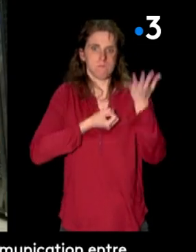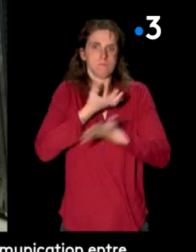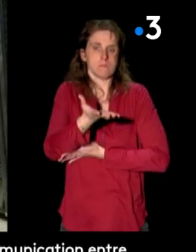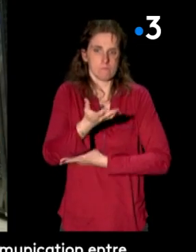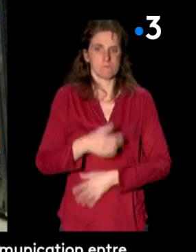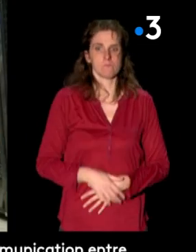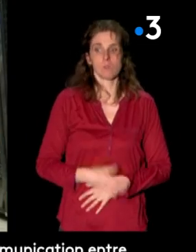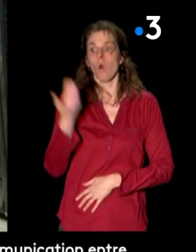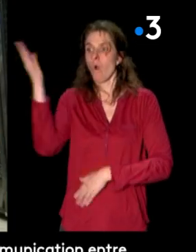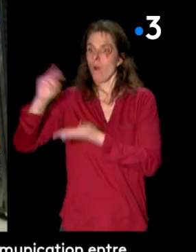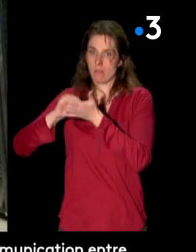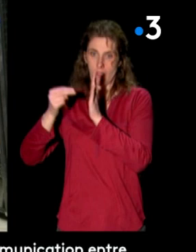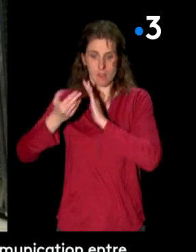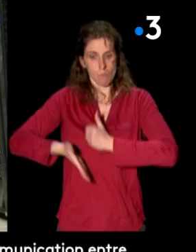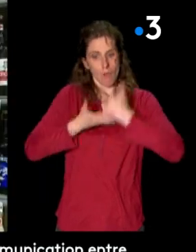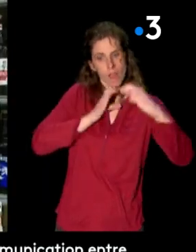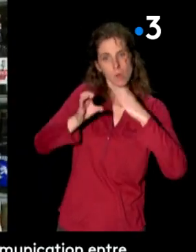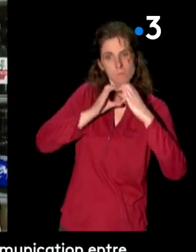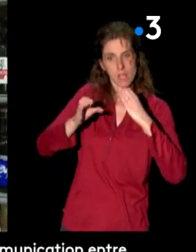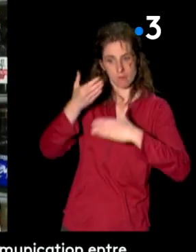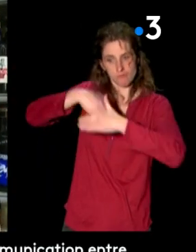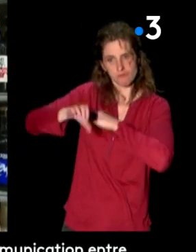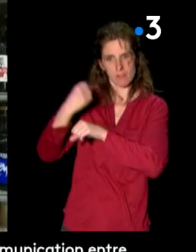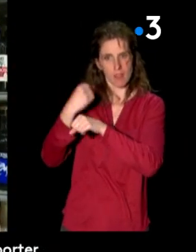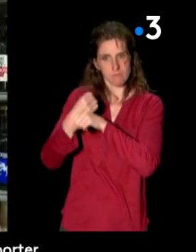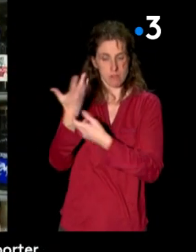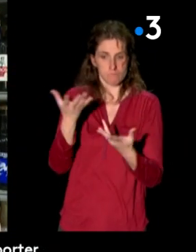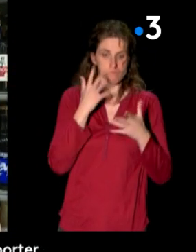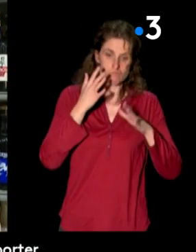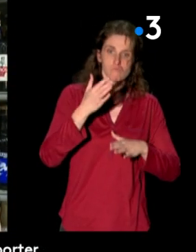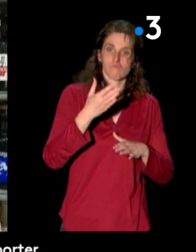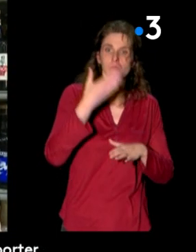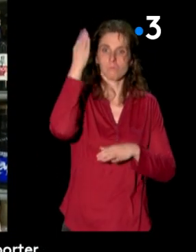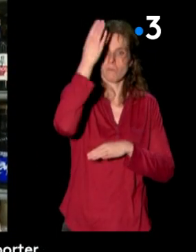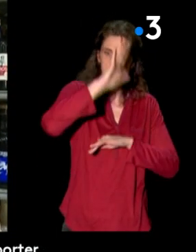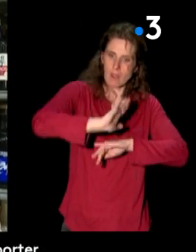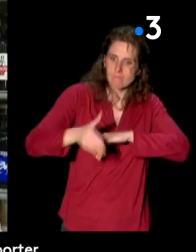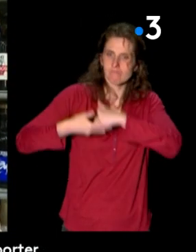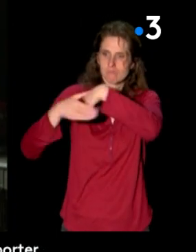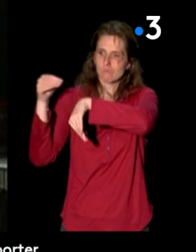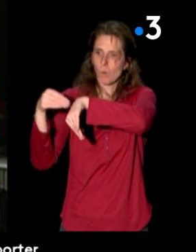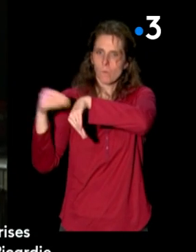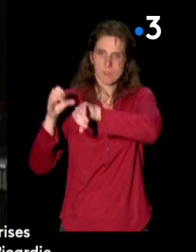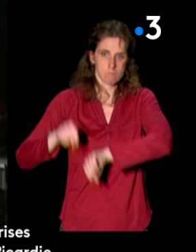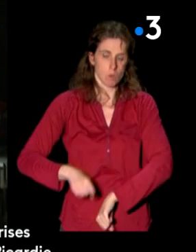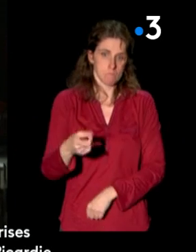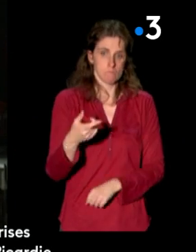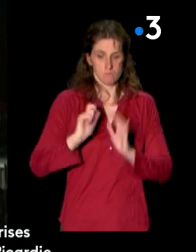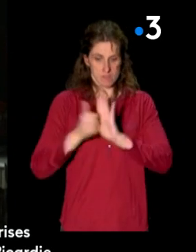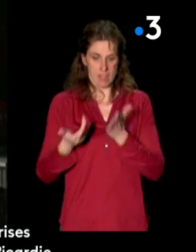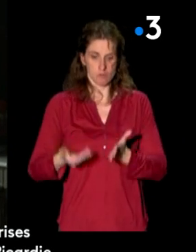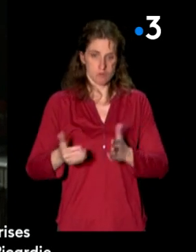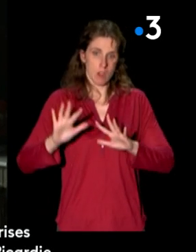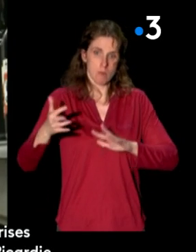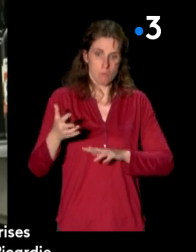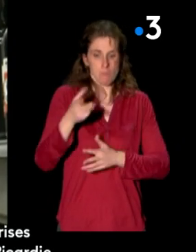'autres aménagements améliorent la communication entre sourds et entendants au travail. Les organismes sont là pour apporter leurs conseils. Aujourd'hui, environ